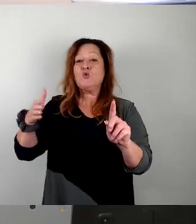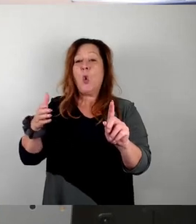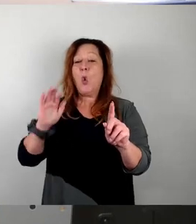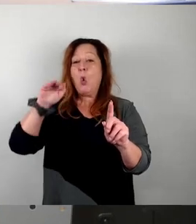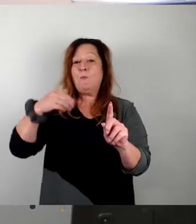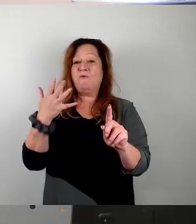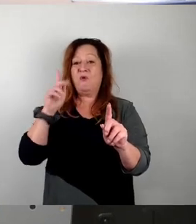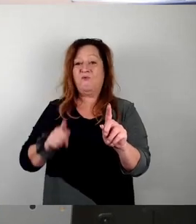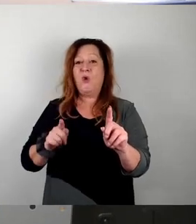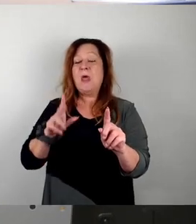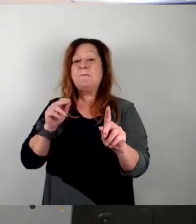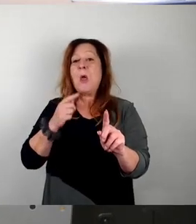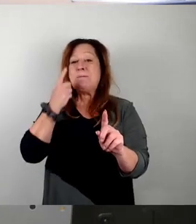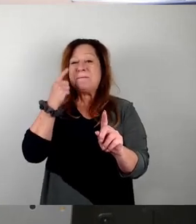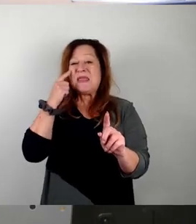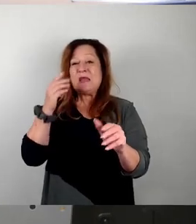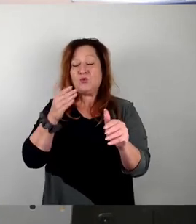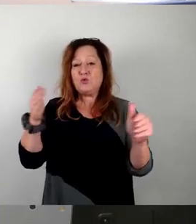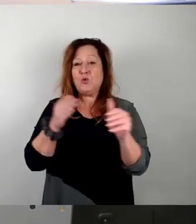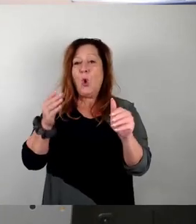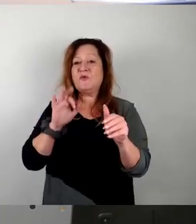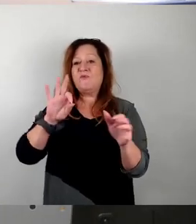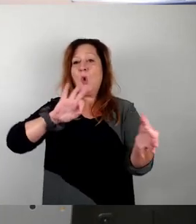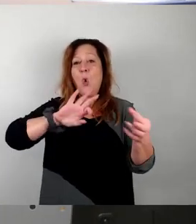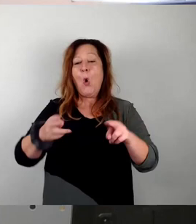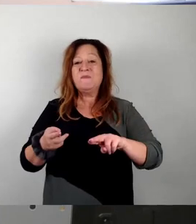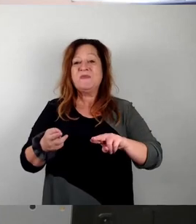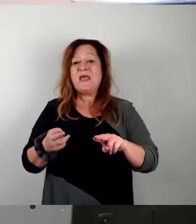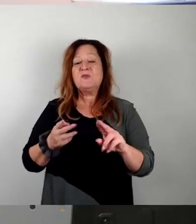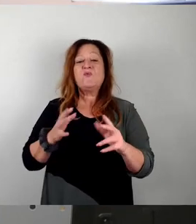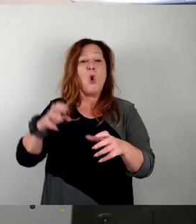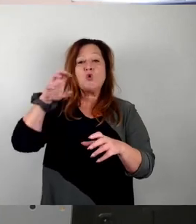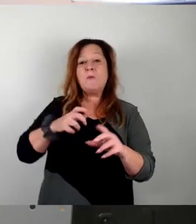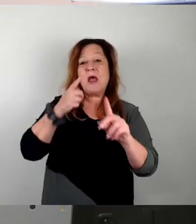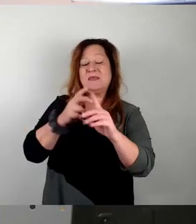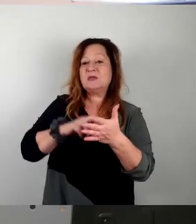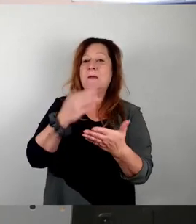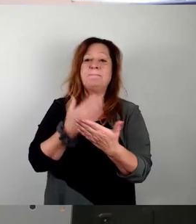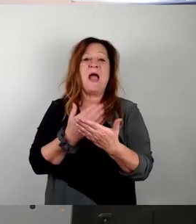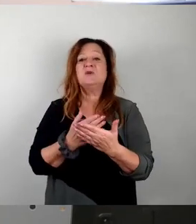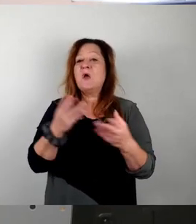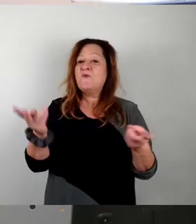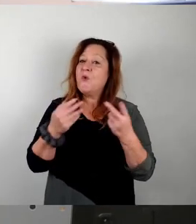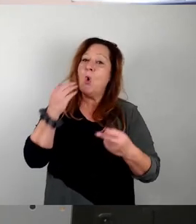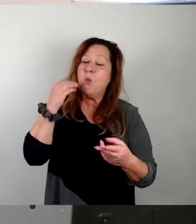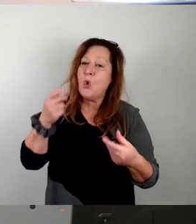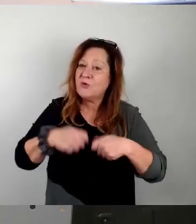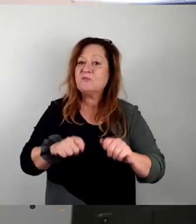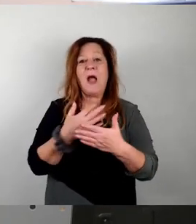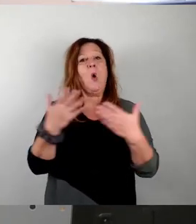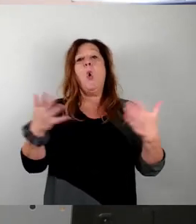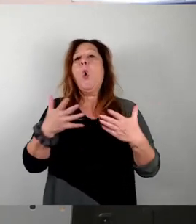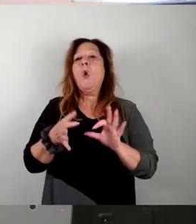Mindestgröße besitzen für die Realisierung von kommunalen Zielstellungen. Wie zum Beispiel der Förderung des Wohnungsbaus oder eben auch Flächenreserven